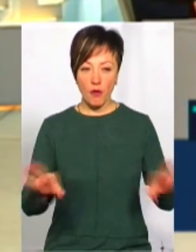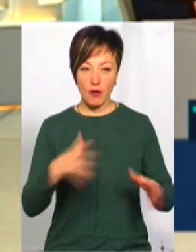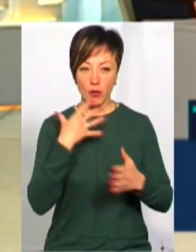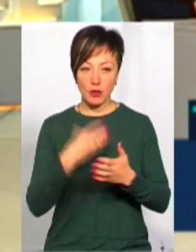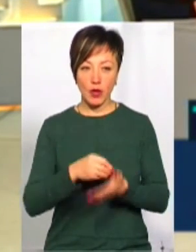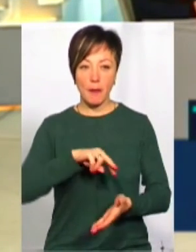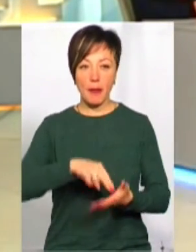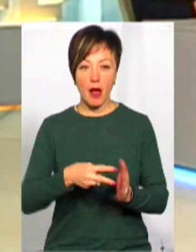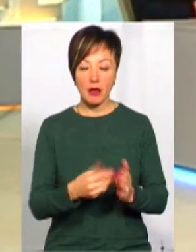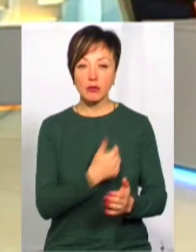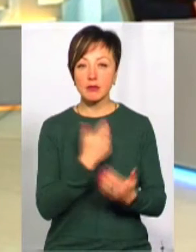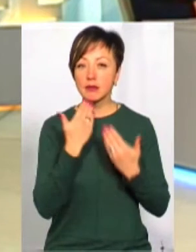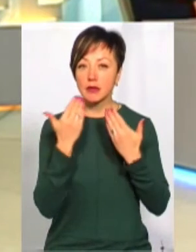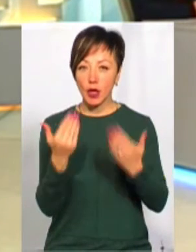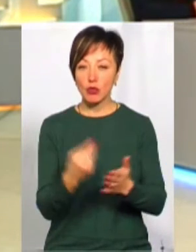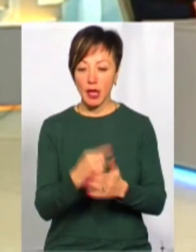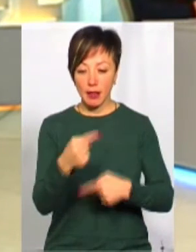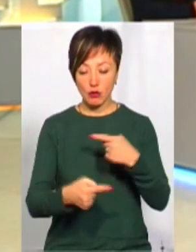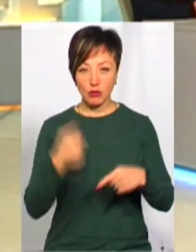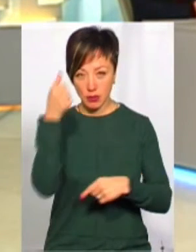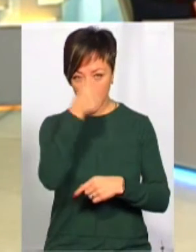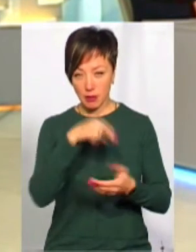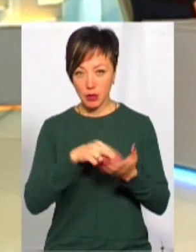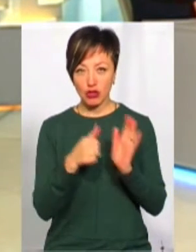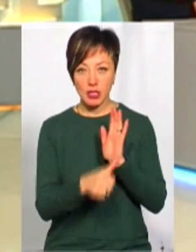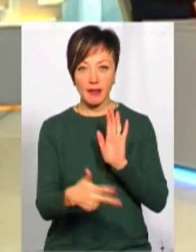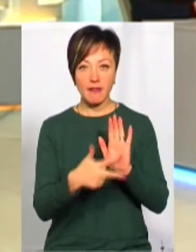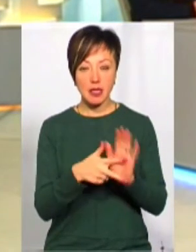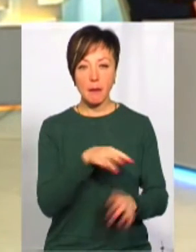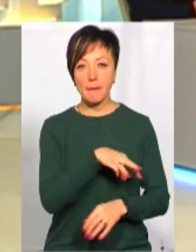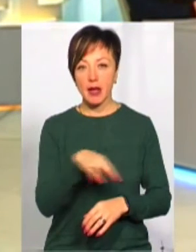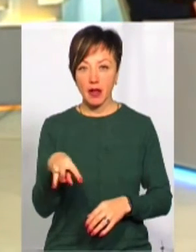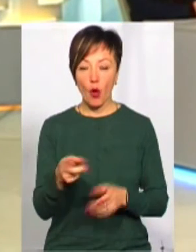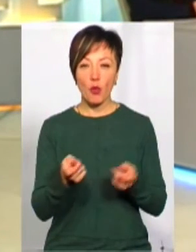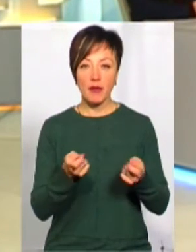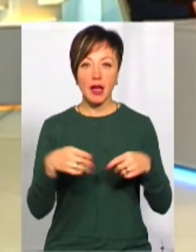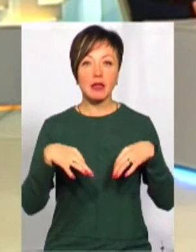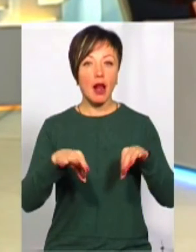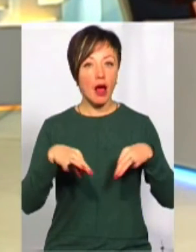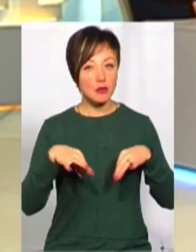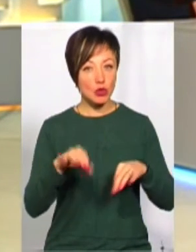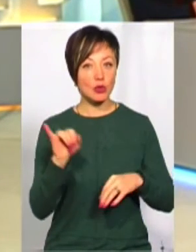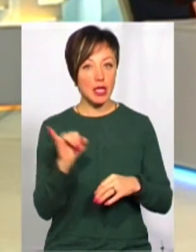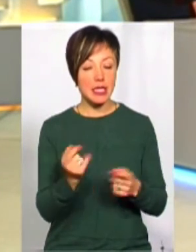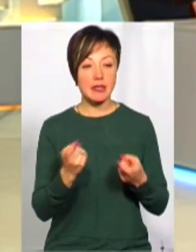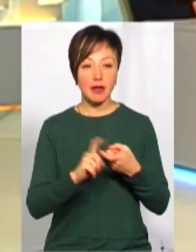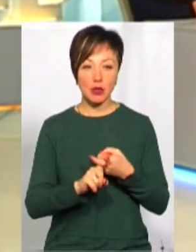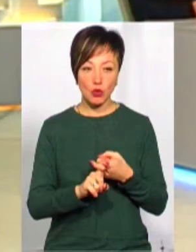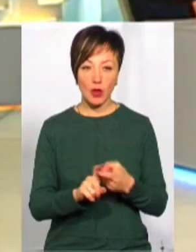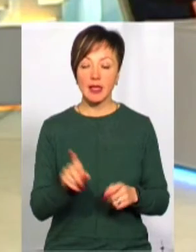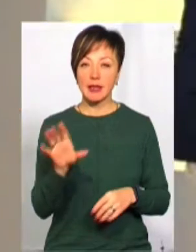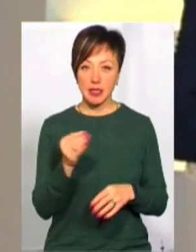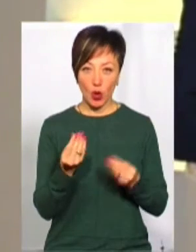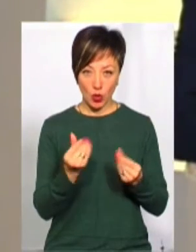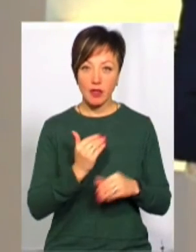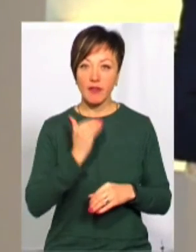запитати, що у бюджеті на наступний рік передбачено 68 мільйонів на управління транспорту та зв'язку. Всіх